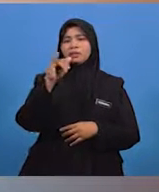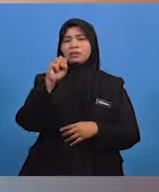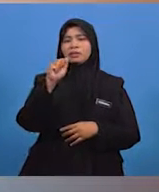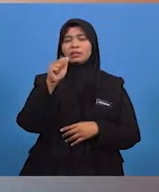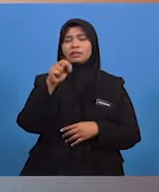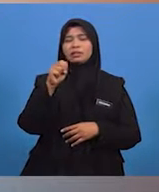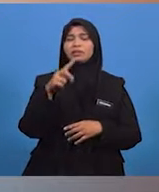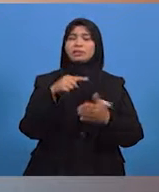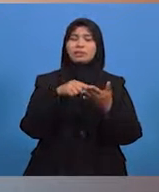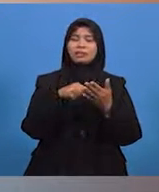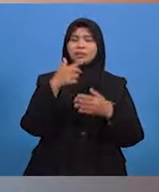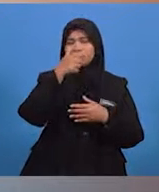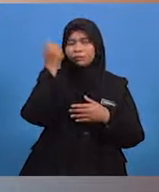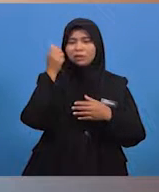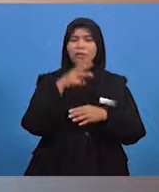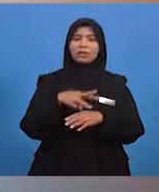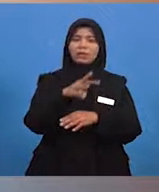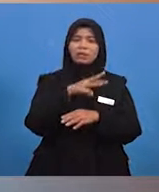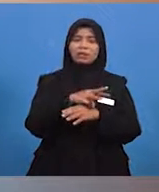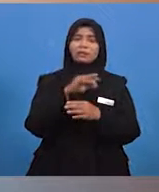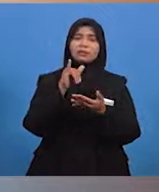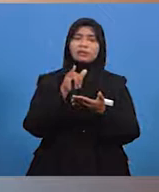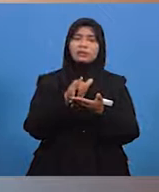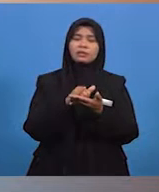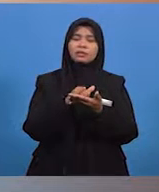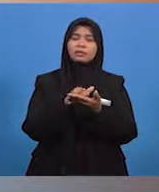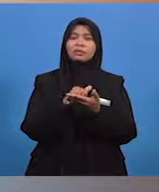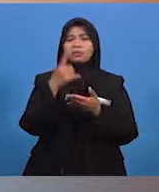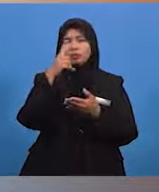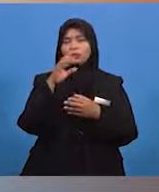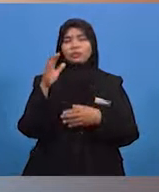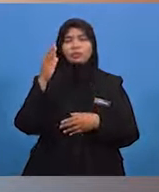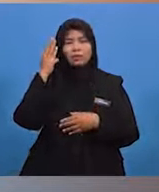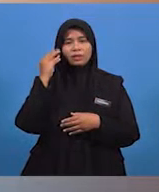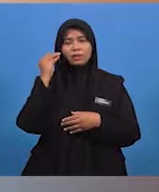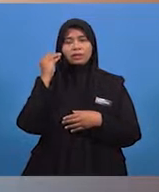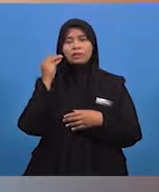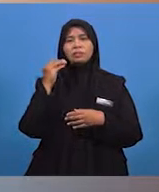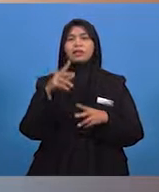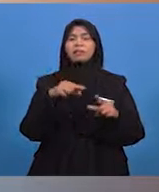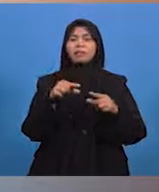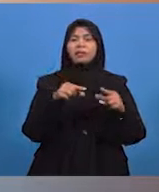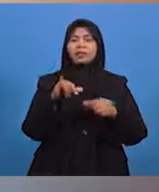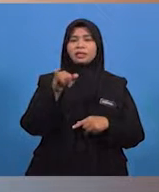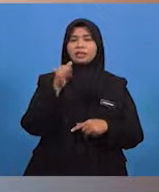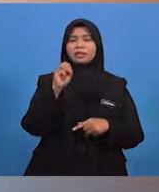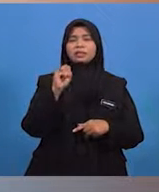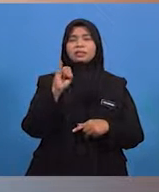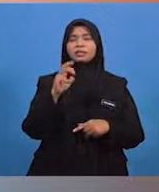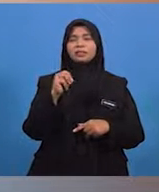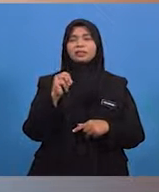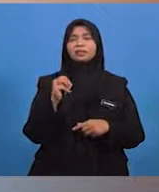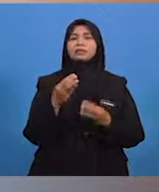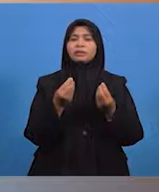Ini menyebabkan kawasan itu berisiko tinggi untuk mengalami gerakan jisim seperti tanah